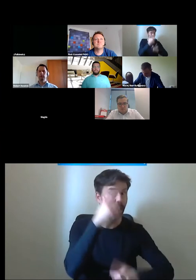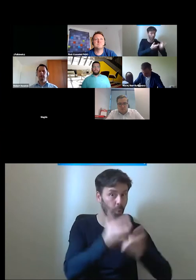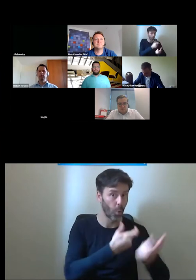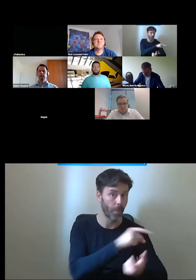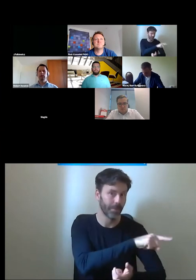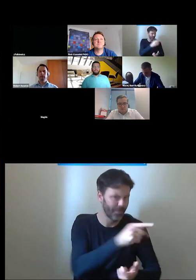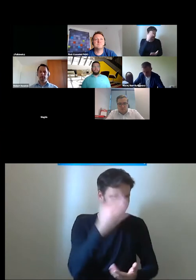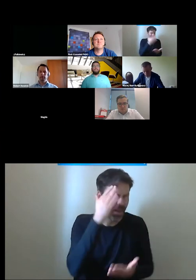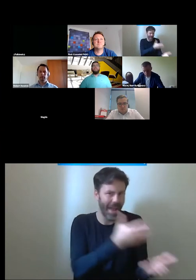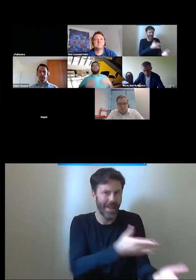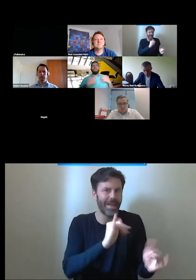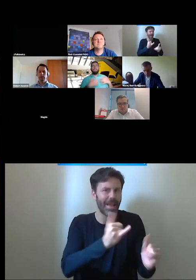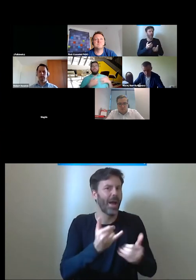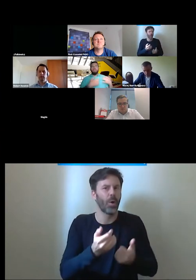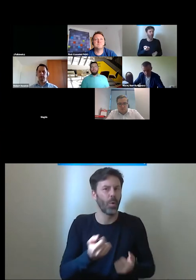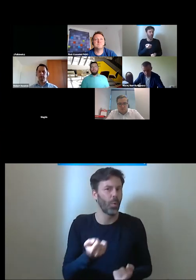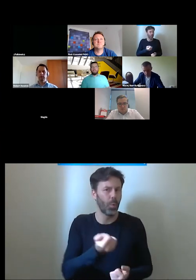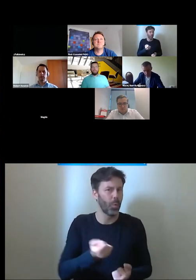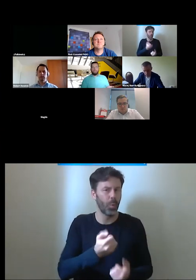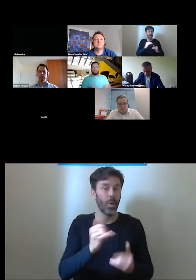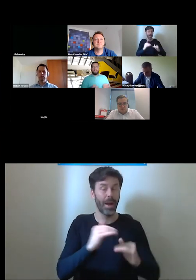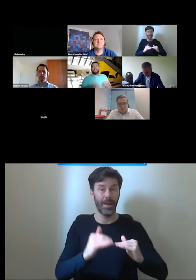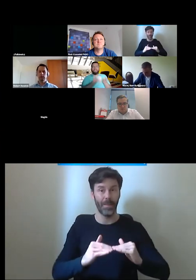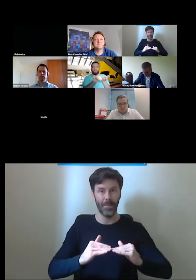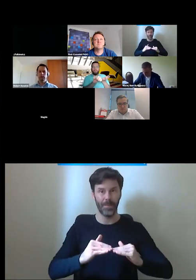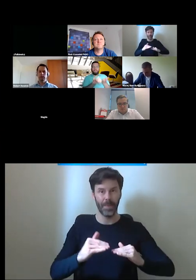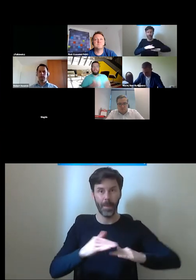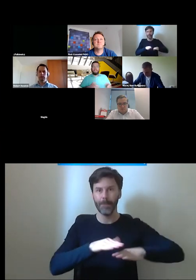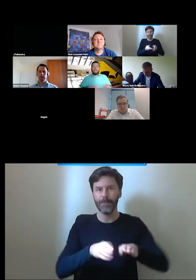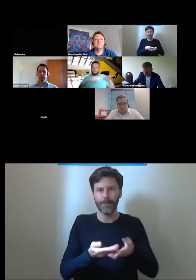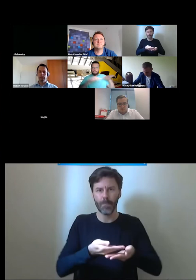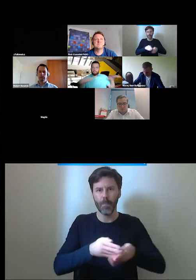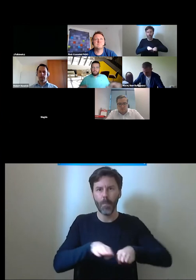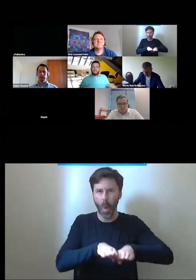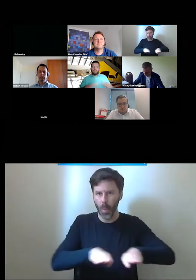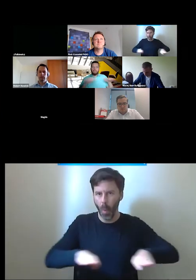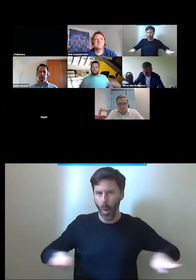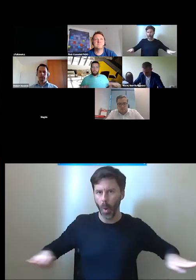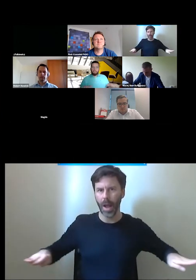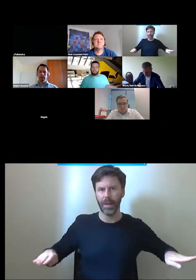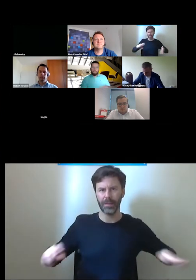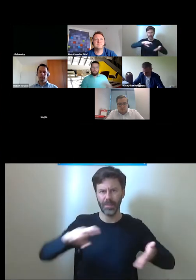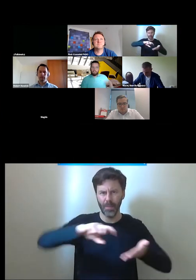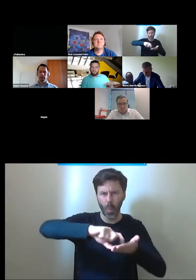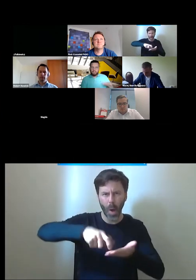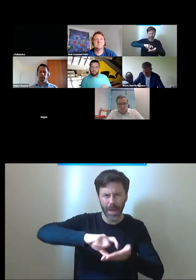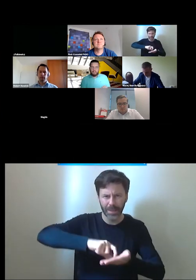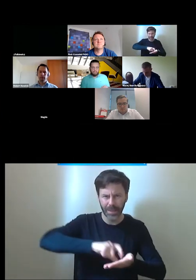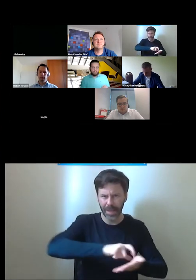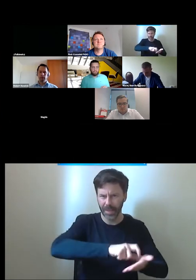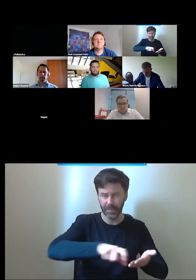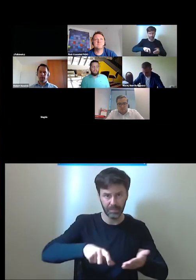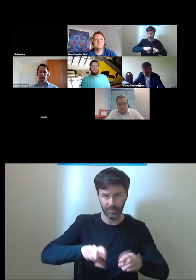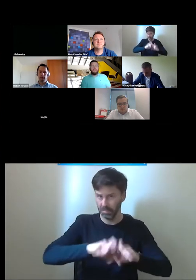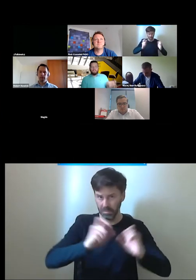dokładnie, jak tego użyć i wysuwa się platforma z podłogi razem z płytkami, z tą nawierzchnią, która jest tam